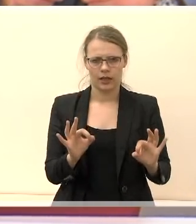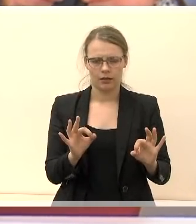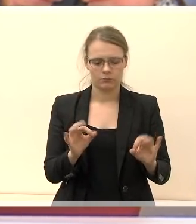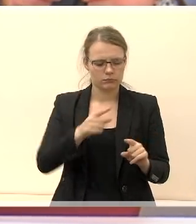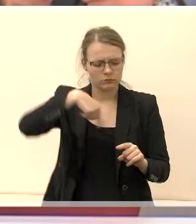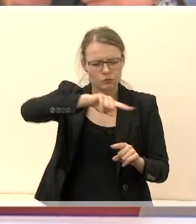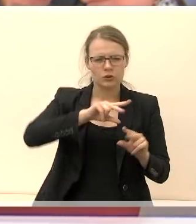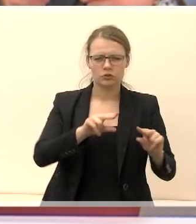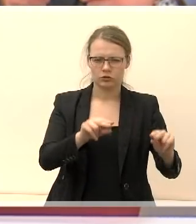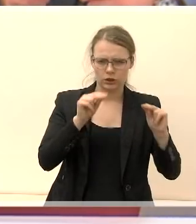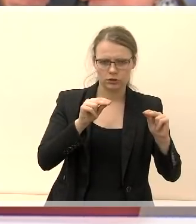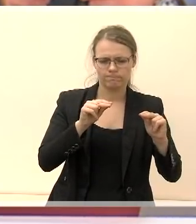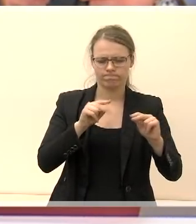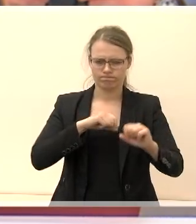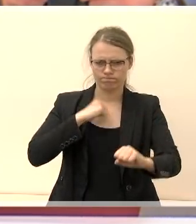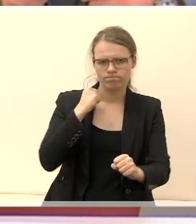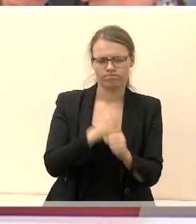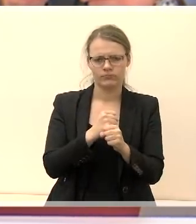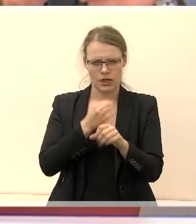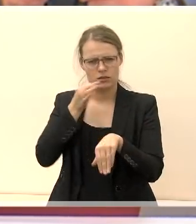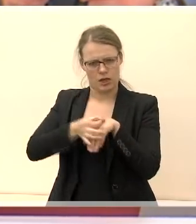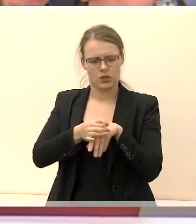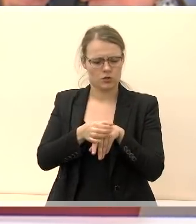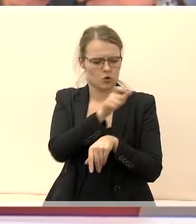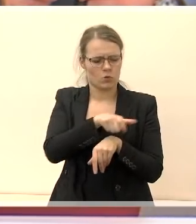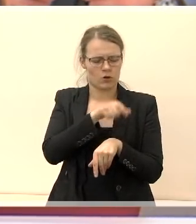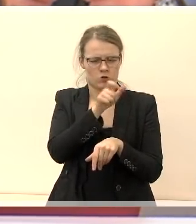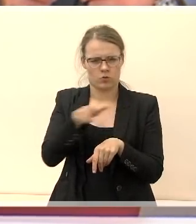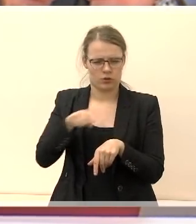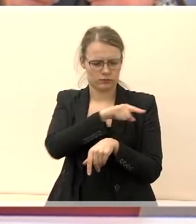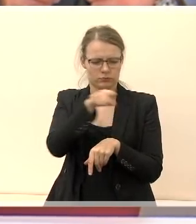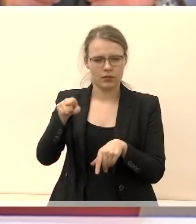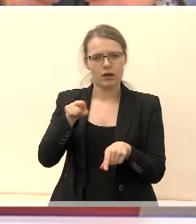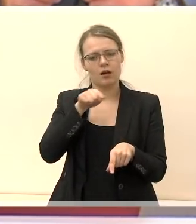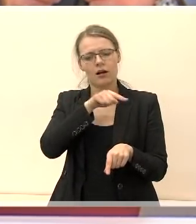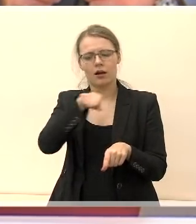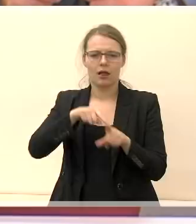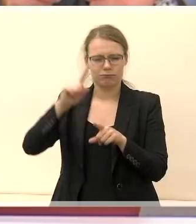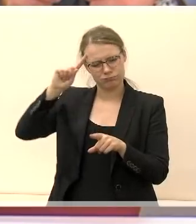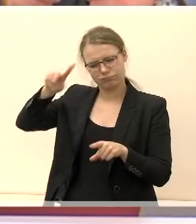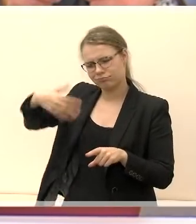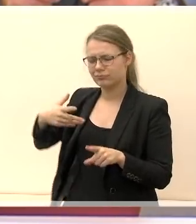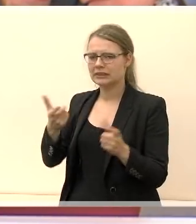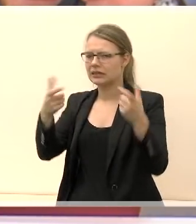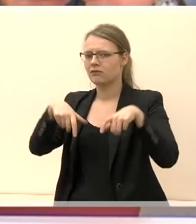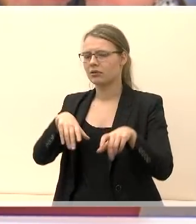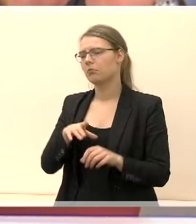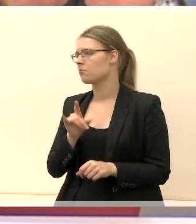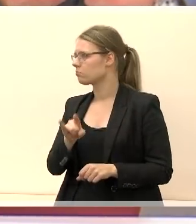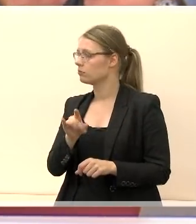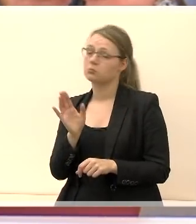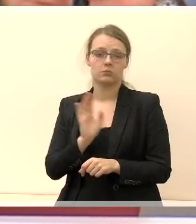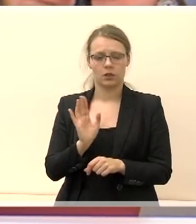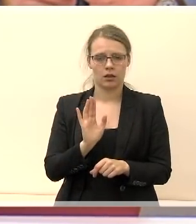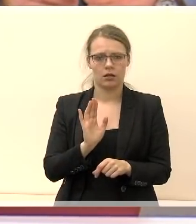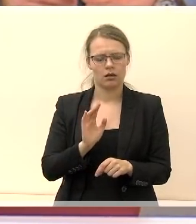sąžiningi, principingi, atsakingi žmonės, kurie nėra abejingi vietų savivaldai. Norime kurti